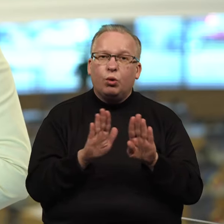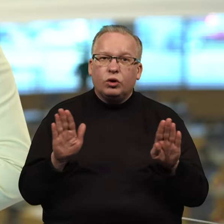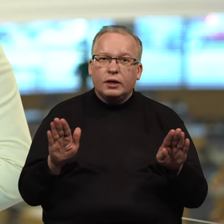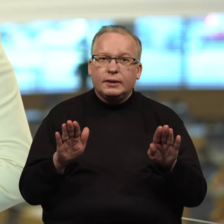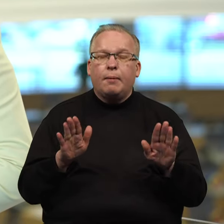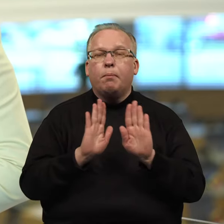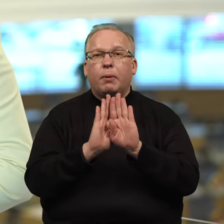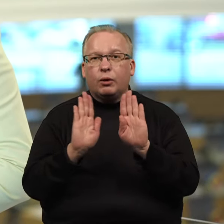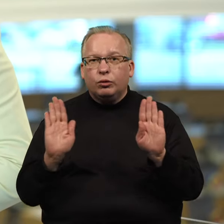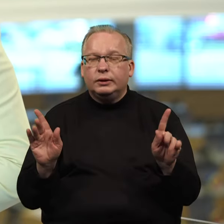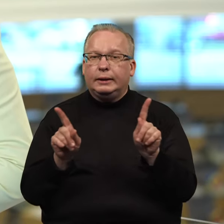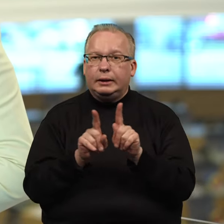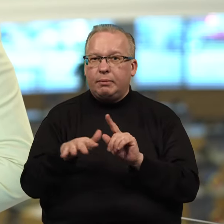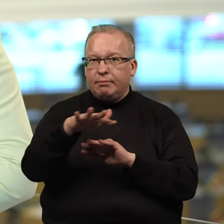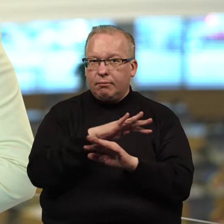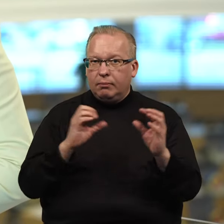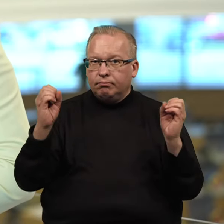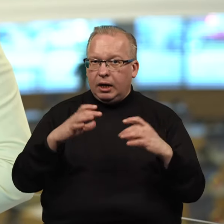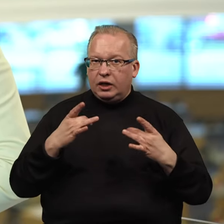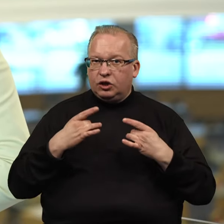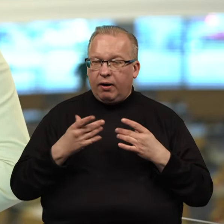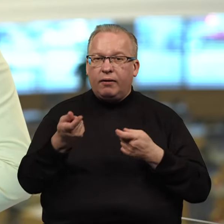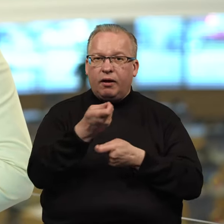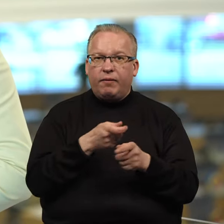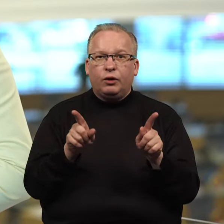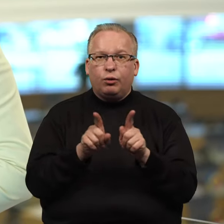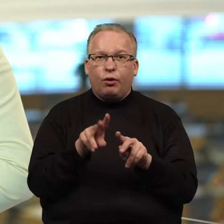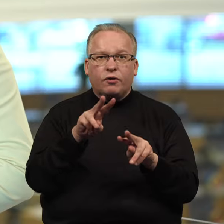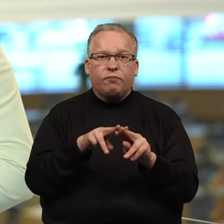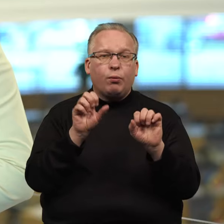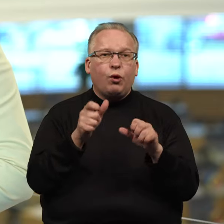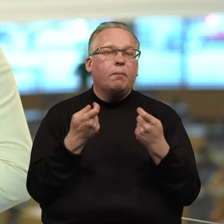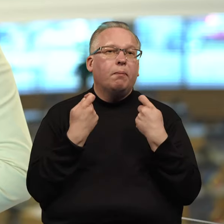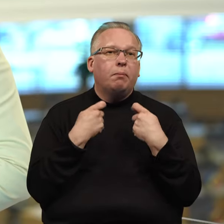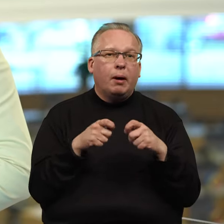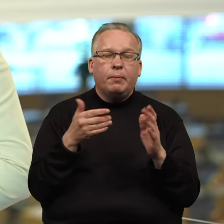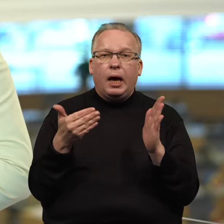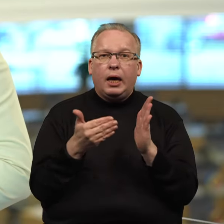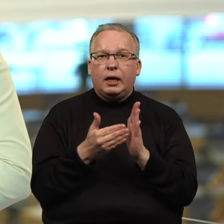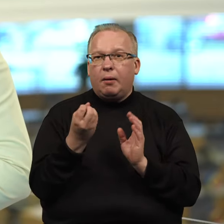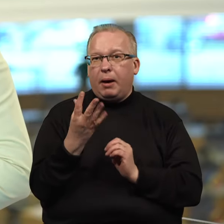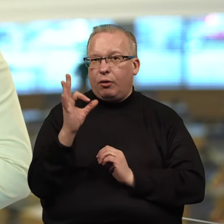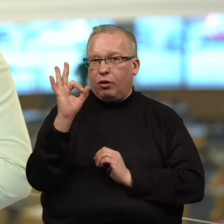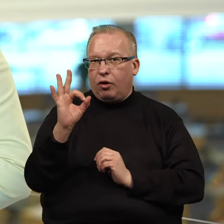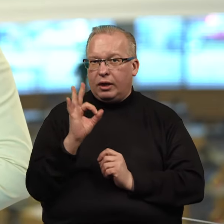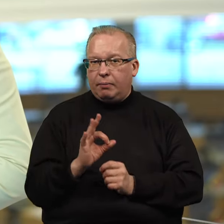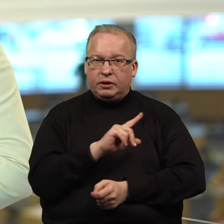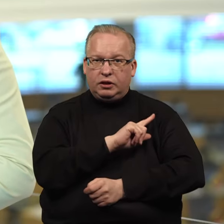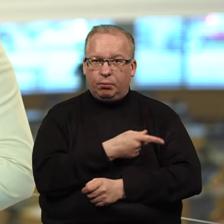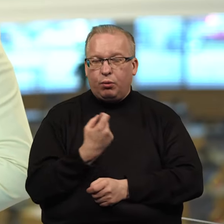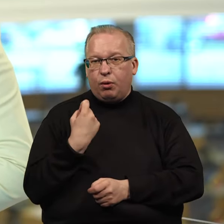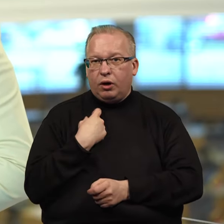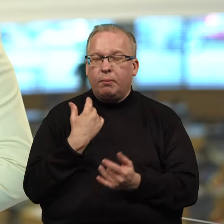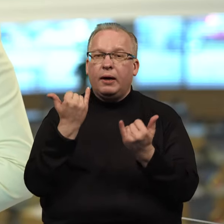masiniuose renginiuose. Jas prie mūsų verslininkai tokiuose vietuose galėtų prekiauti iki penkiolikos laipsnių stiprumo gėrimais,